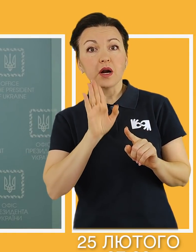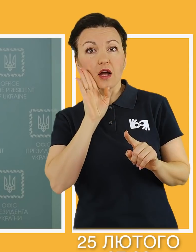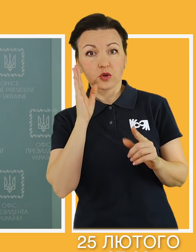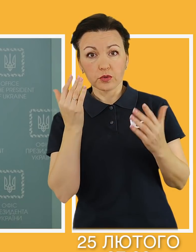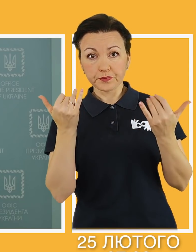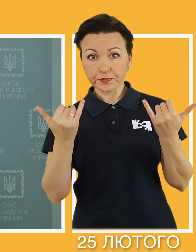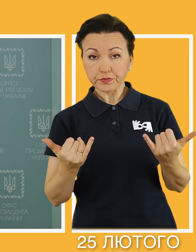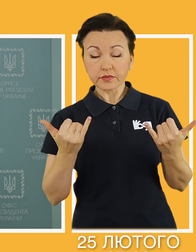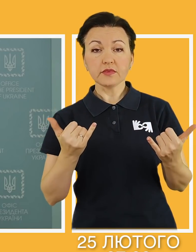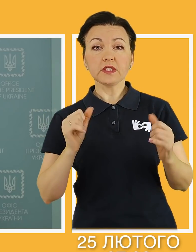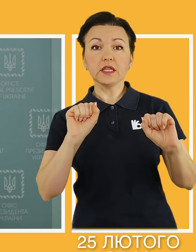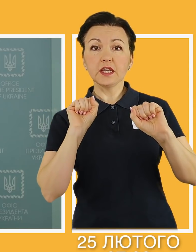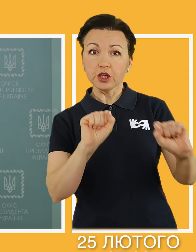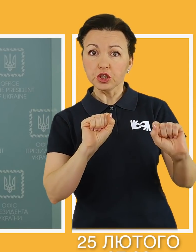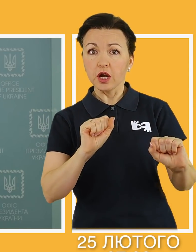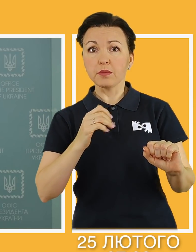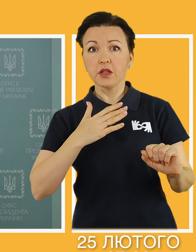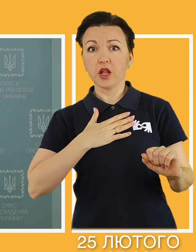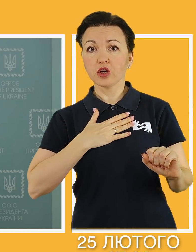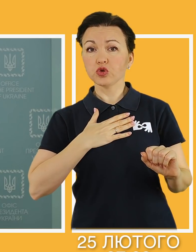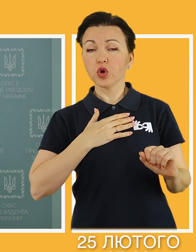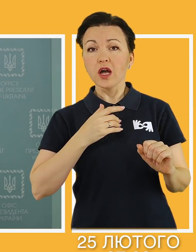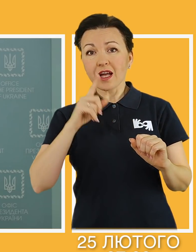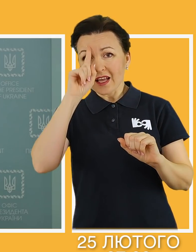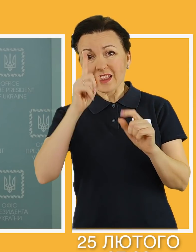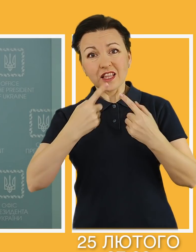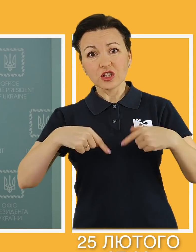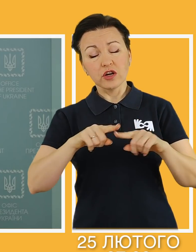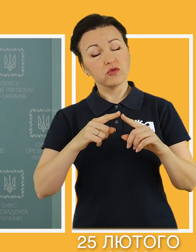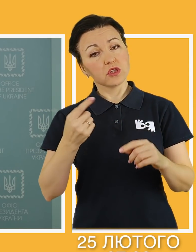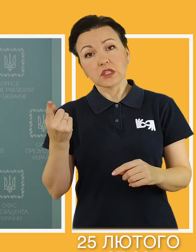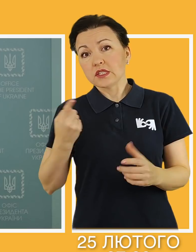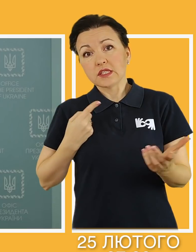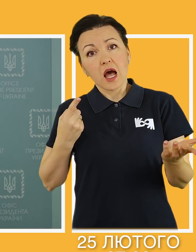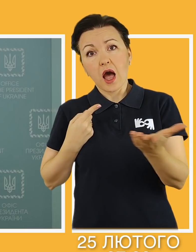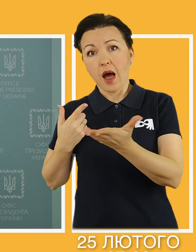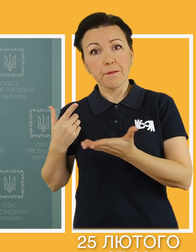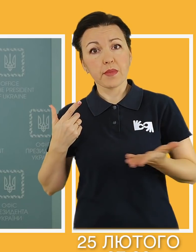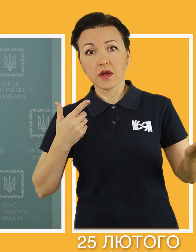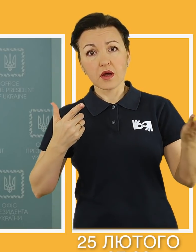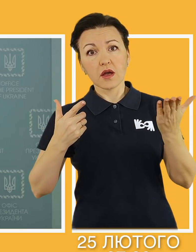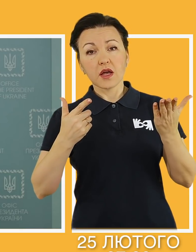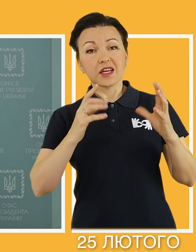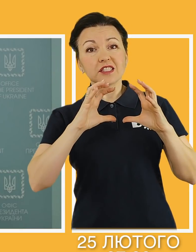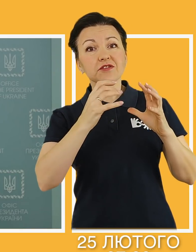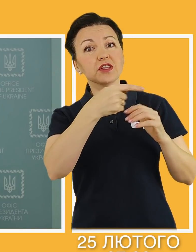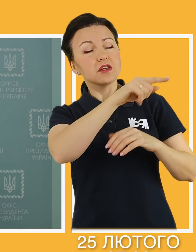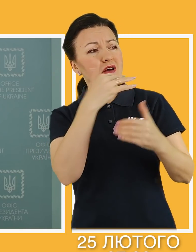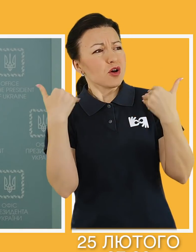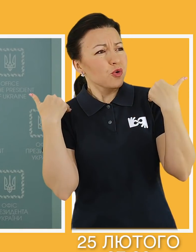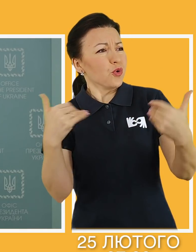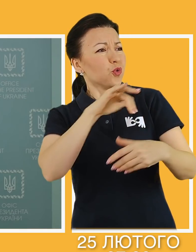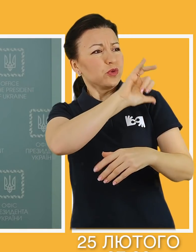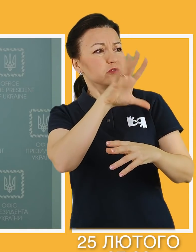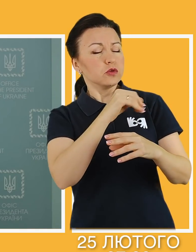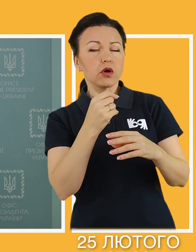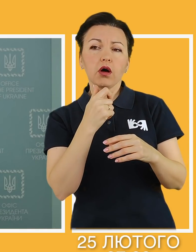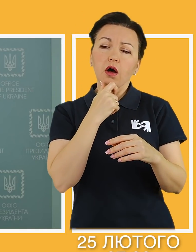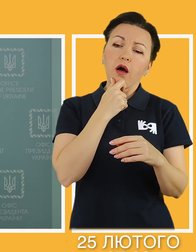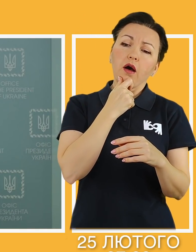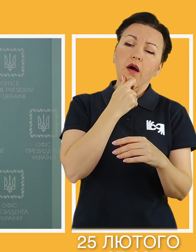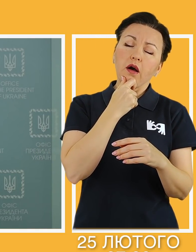Цим ранком ми захищаємо нашу державу на одинці. Як і вчора. Найпотужніші сили світу спостерігають